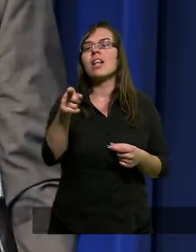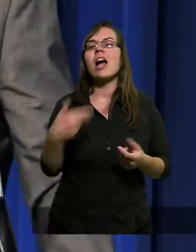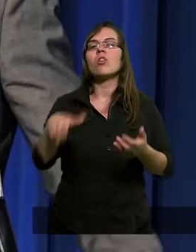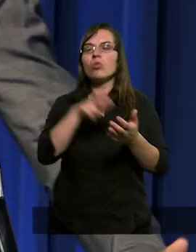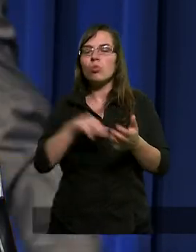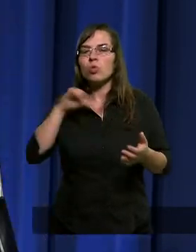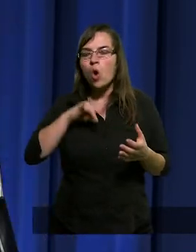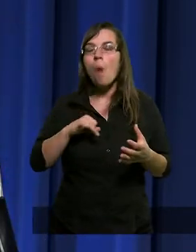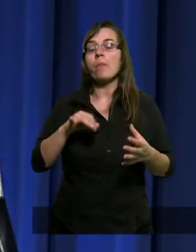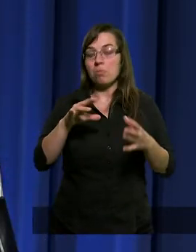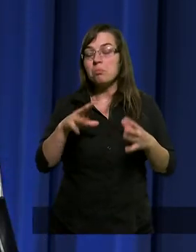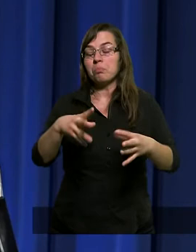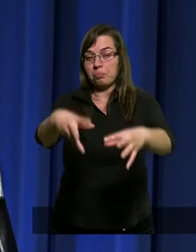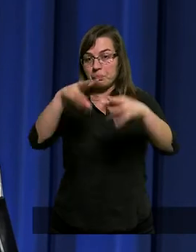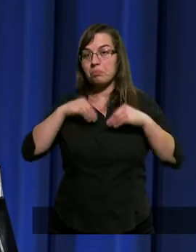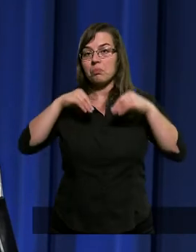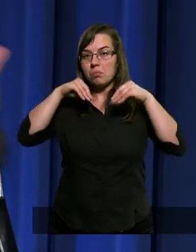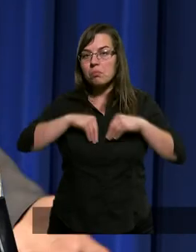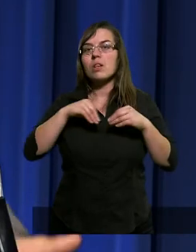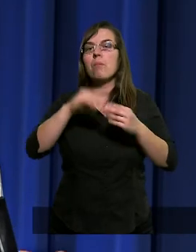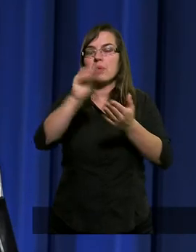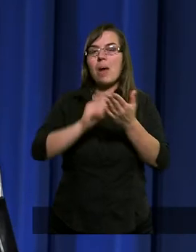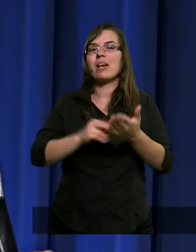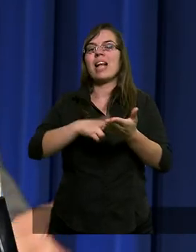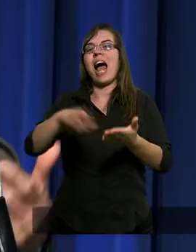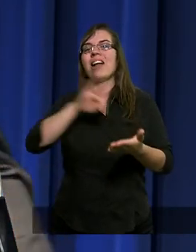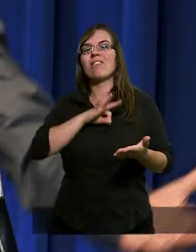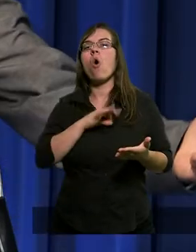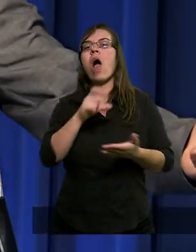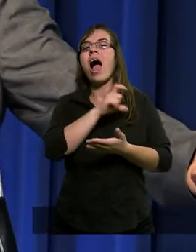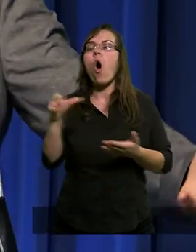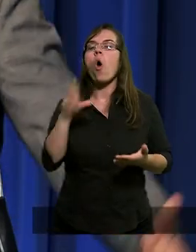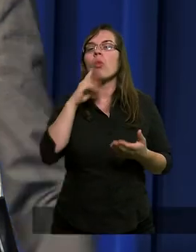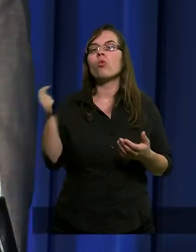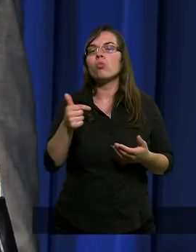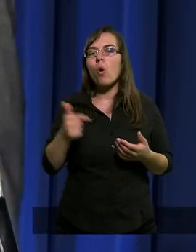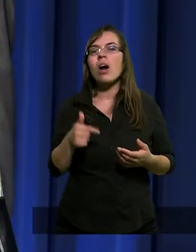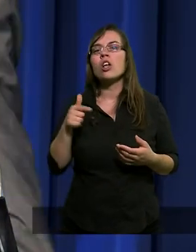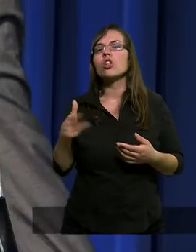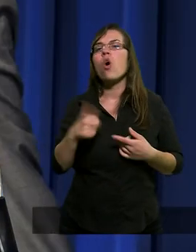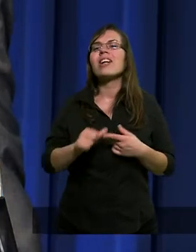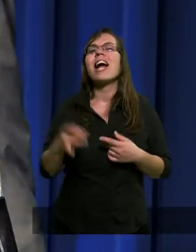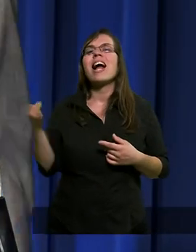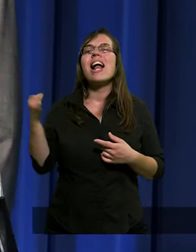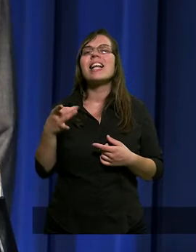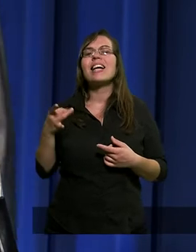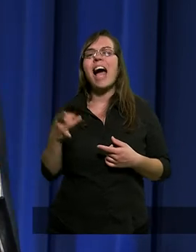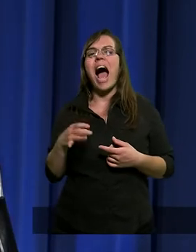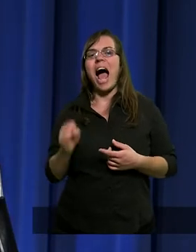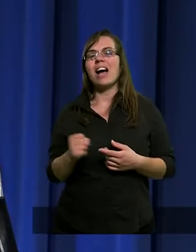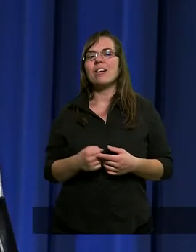No ten, który sobie pozwolił przepisać na swoje konto. Wiecie, to nie jest gra.